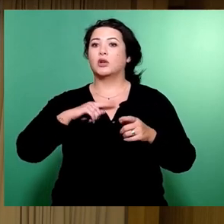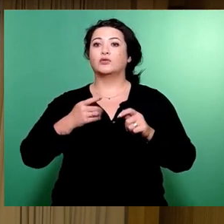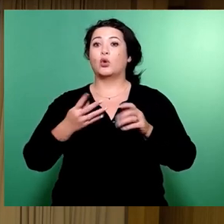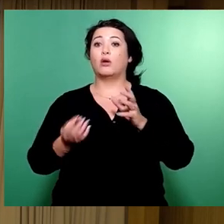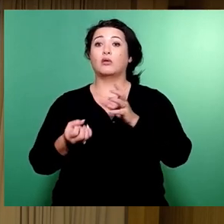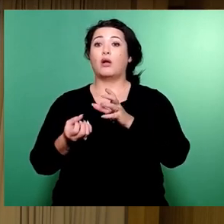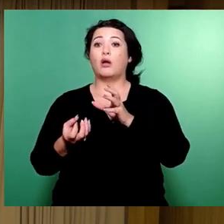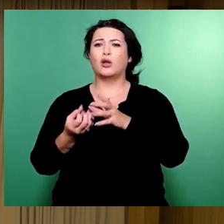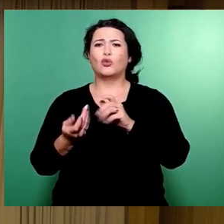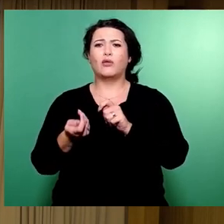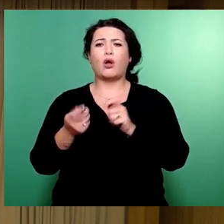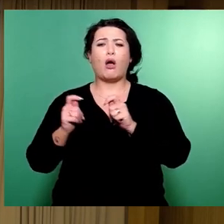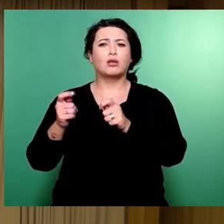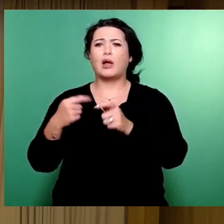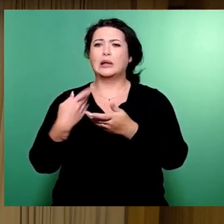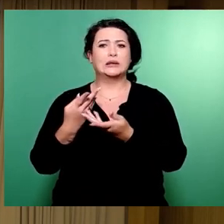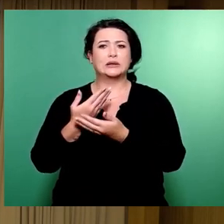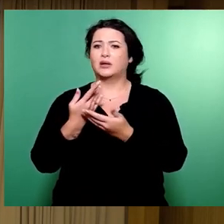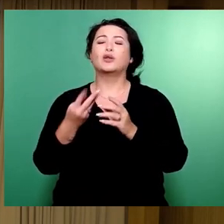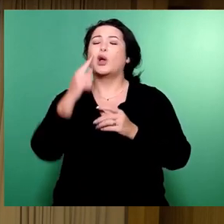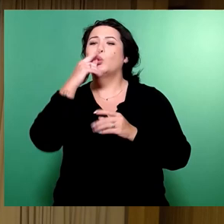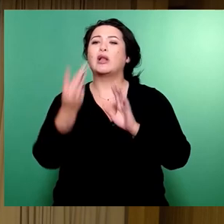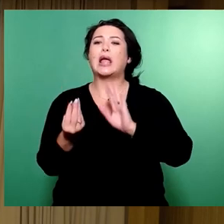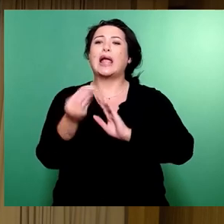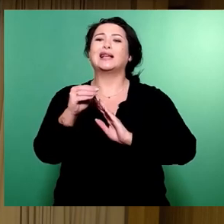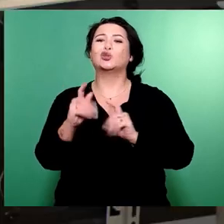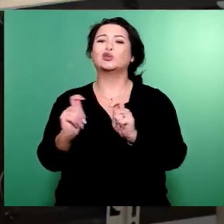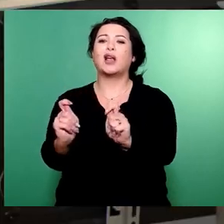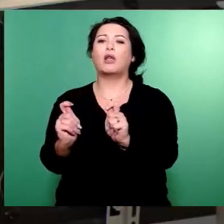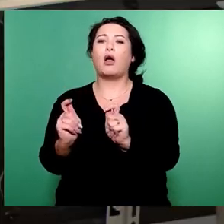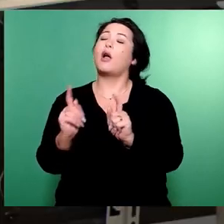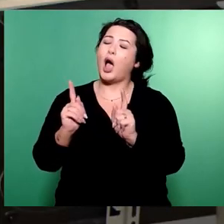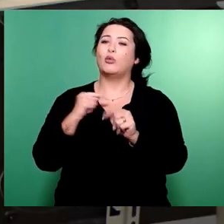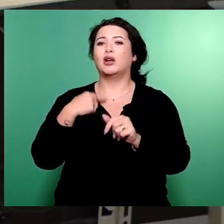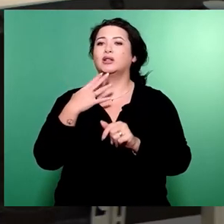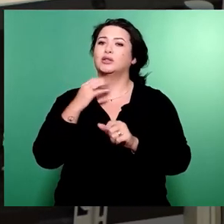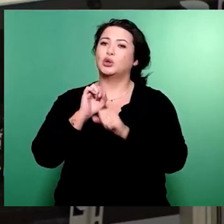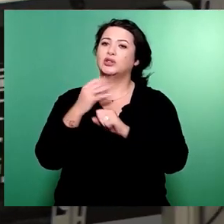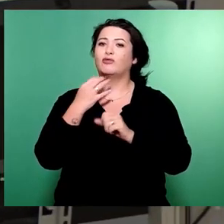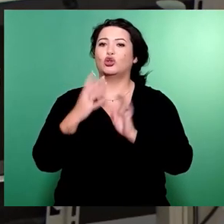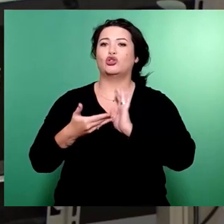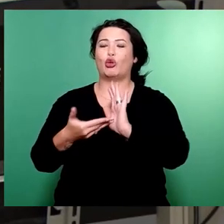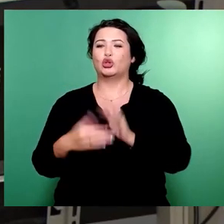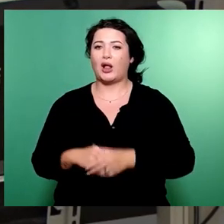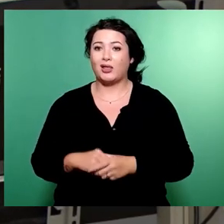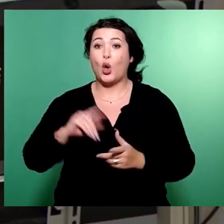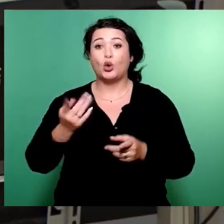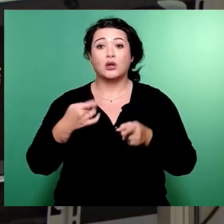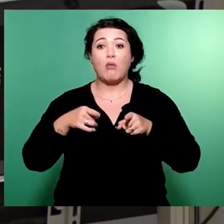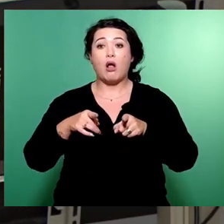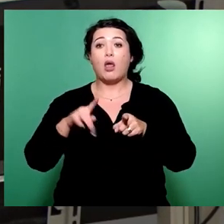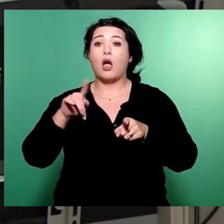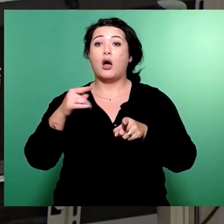aber es ist keiner, es ist ein Ergänzungsantrag. Ich will das aber trotzdem vorstellen und gleichzeitig mich